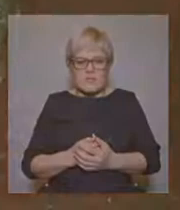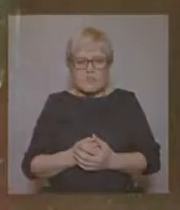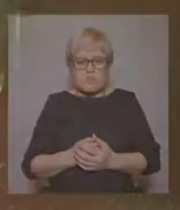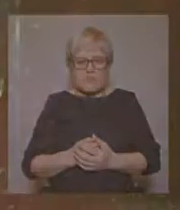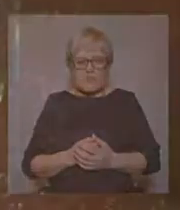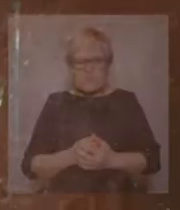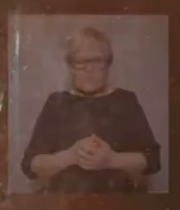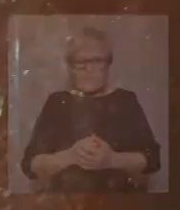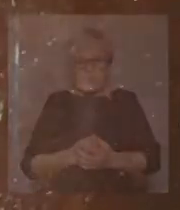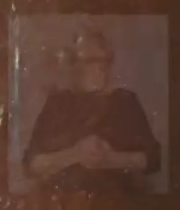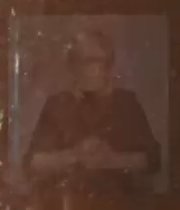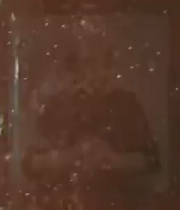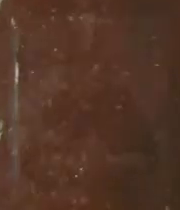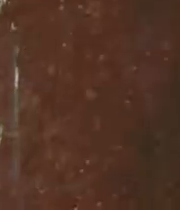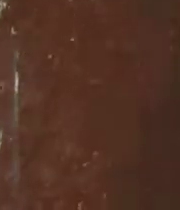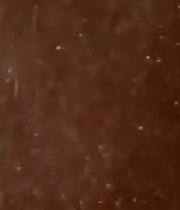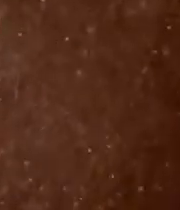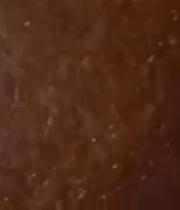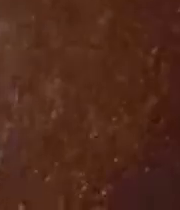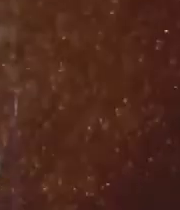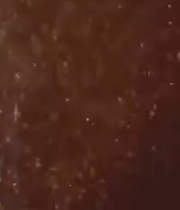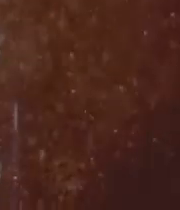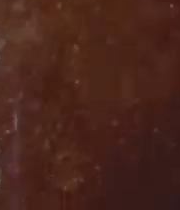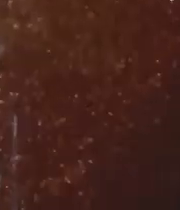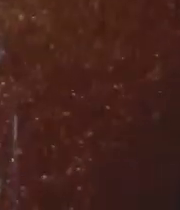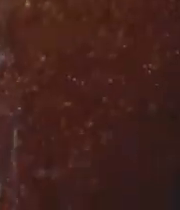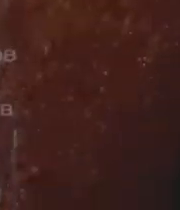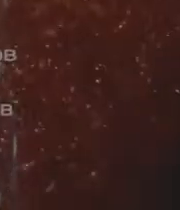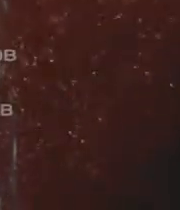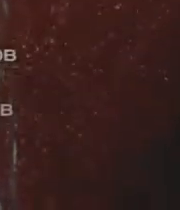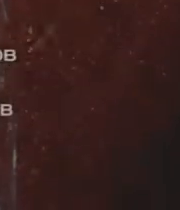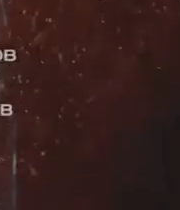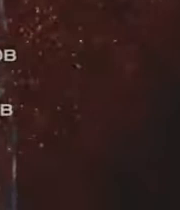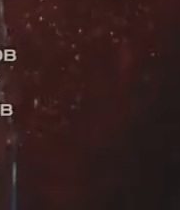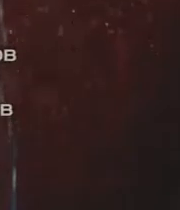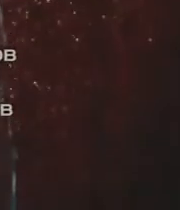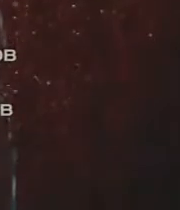Северо-Мансийске. Березово,-Мансийске.